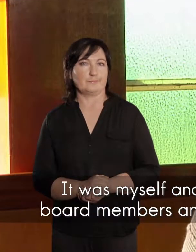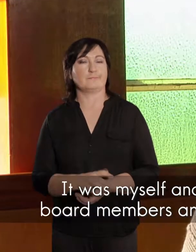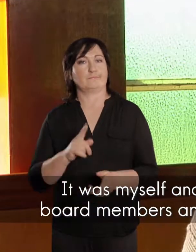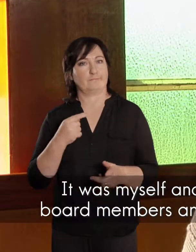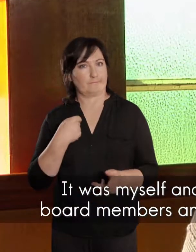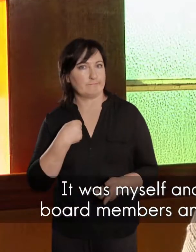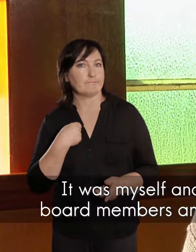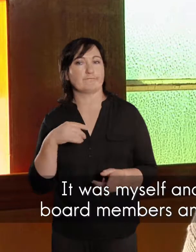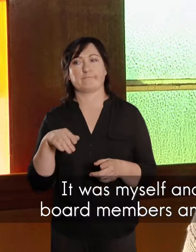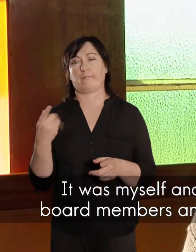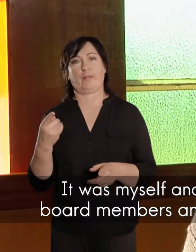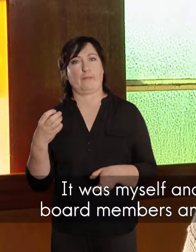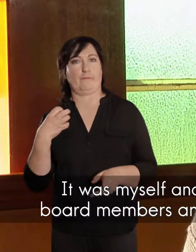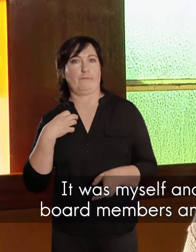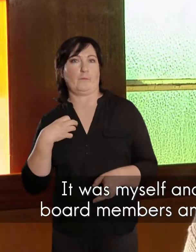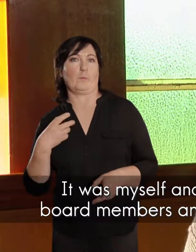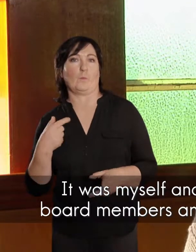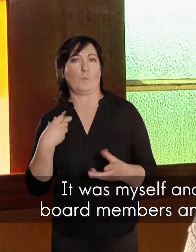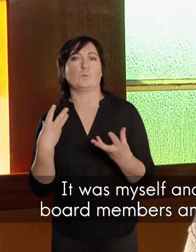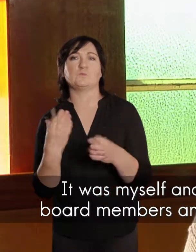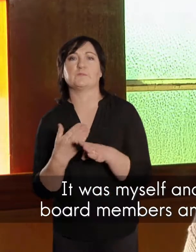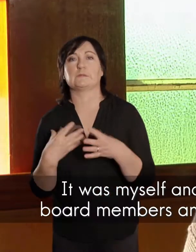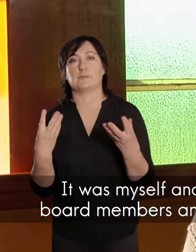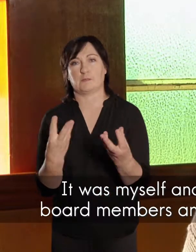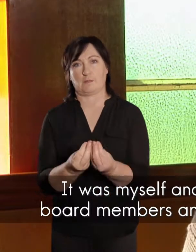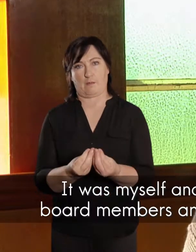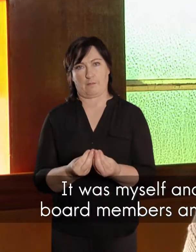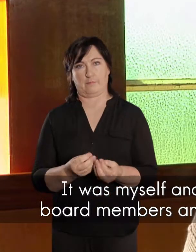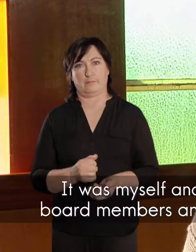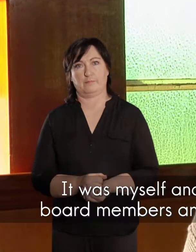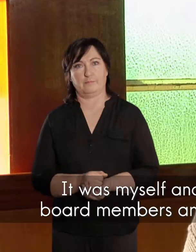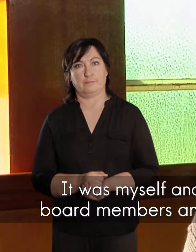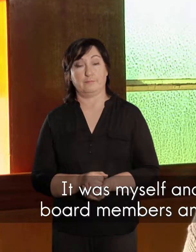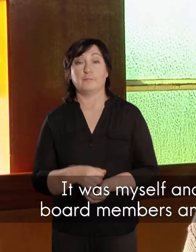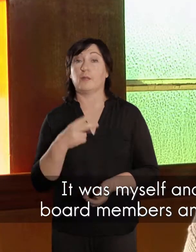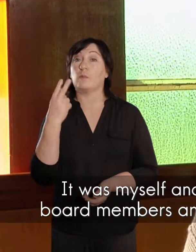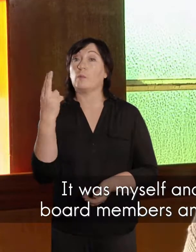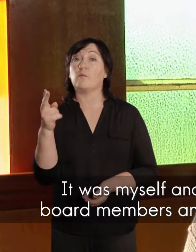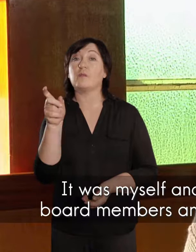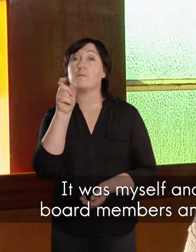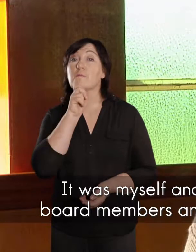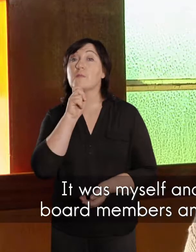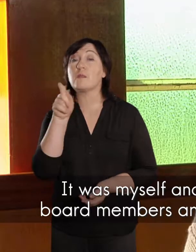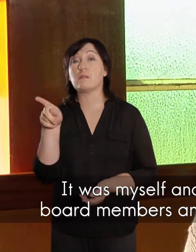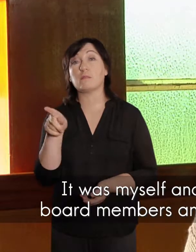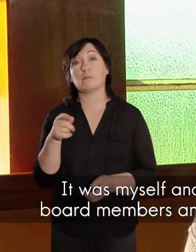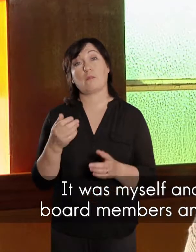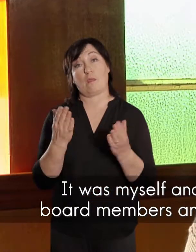En ek en nou, vroukie het samengewerkt, en toe kom, twee van die mans,